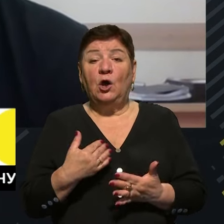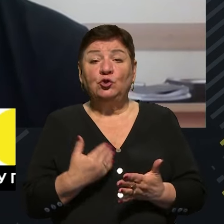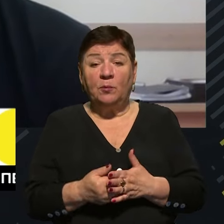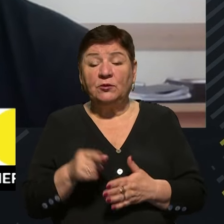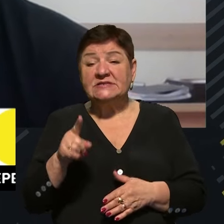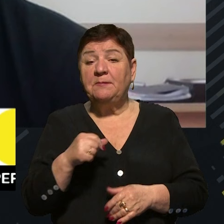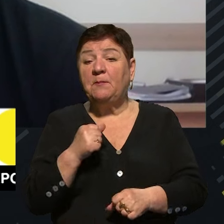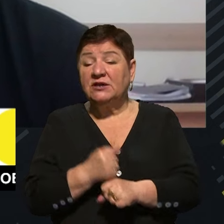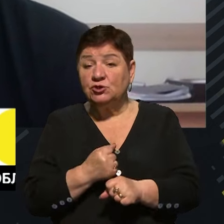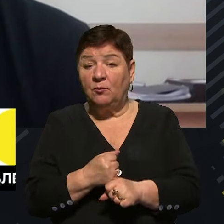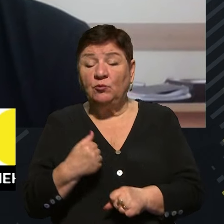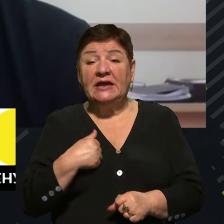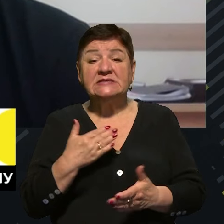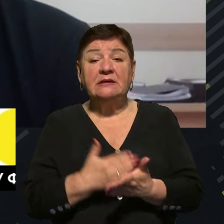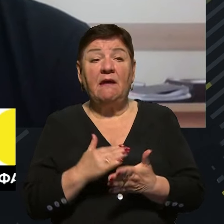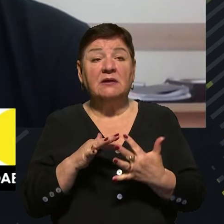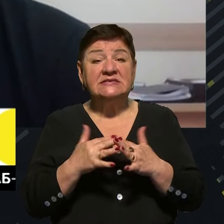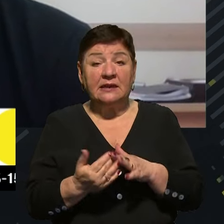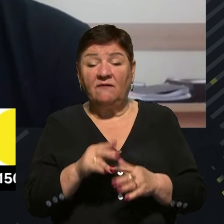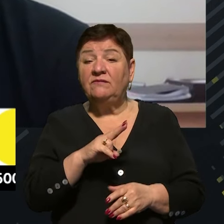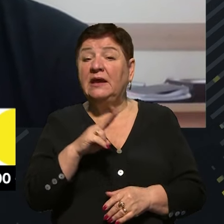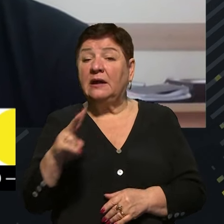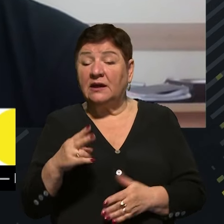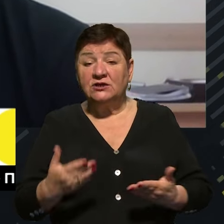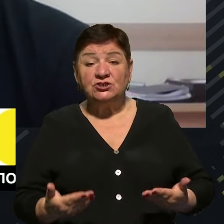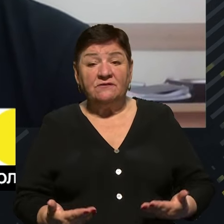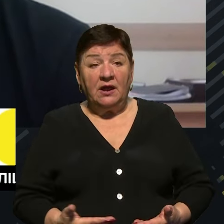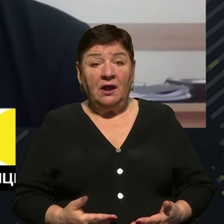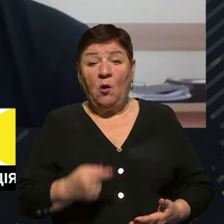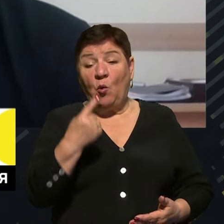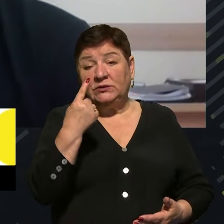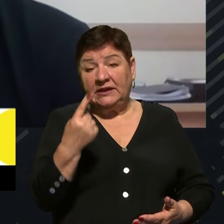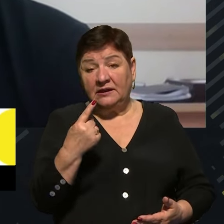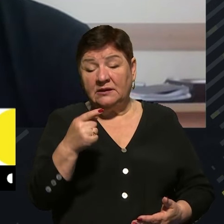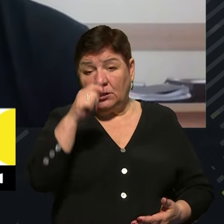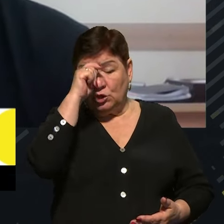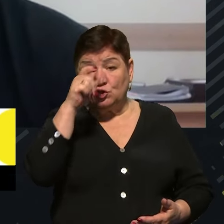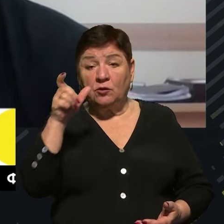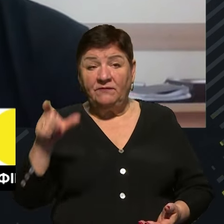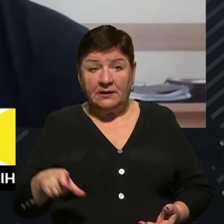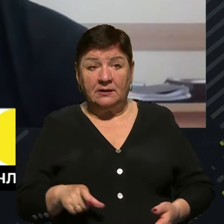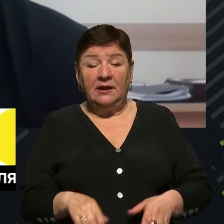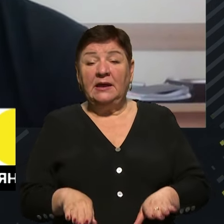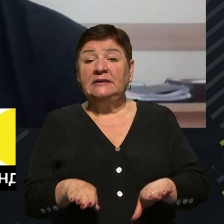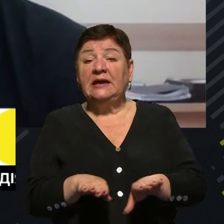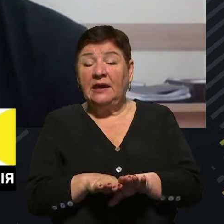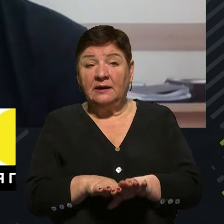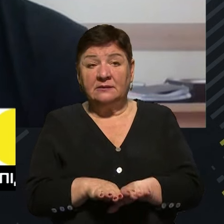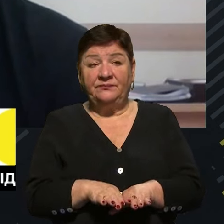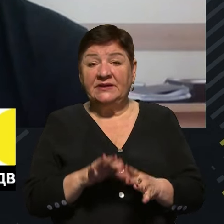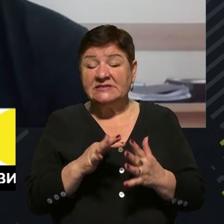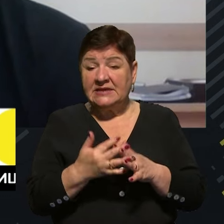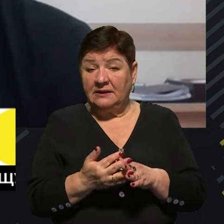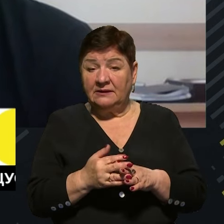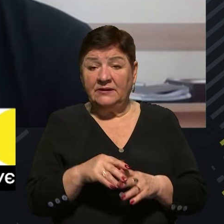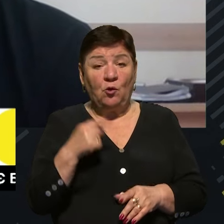працюємо. У нас є села, в яких мешкає один чоловік. Таких сел не одно